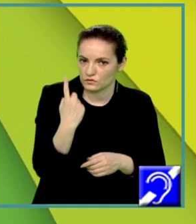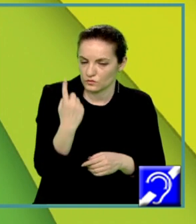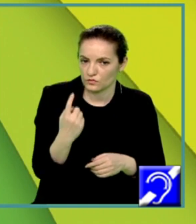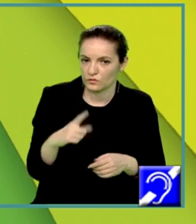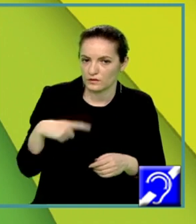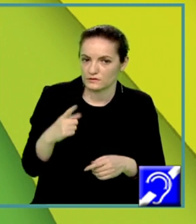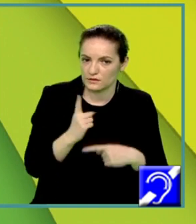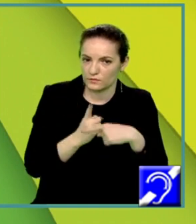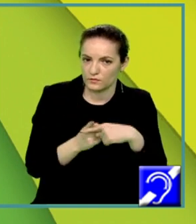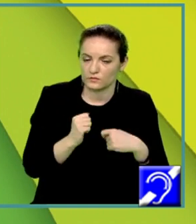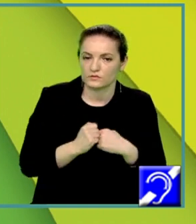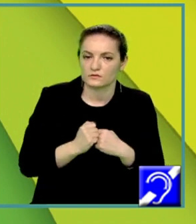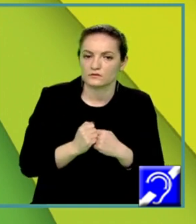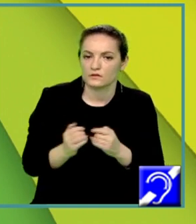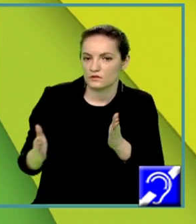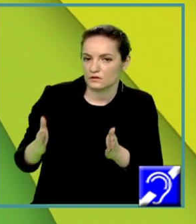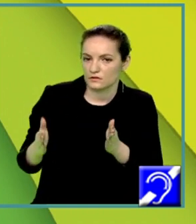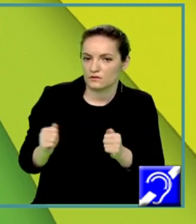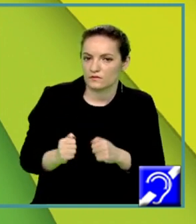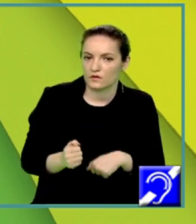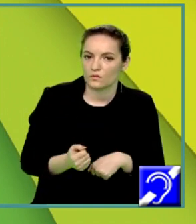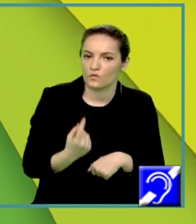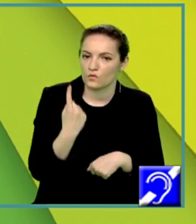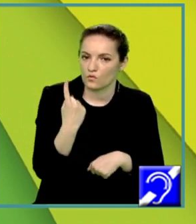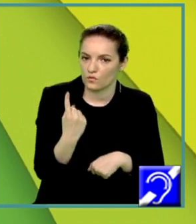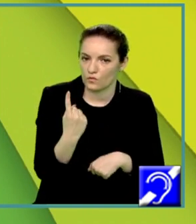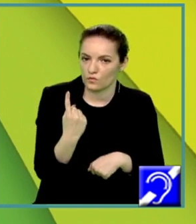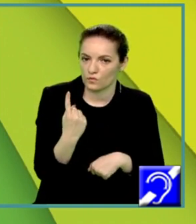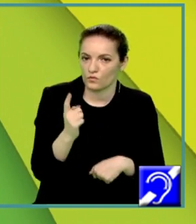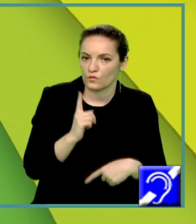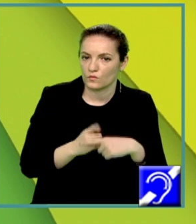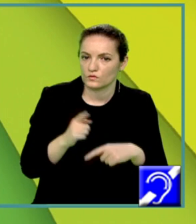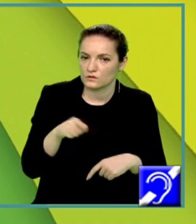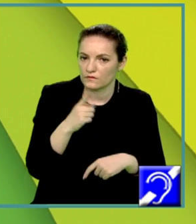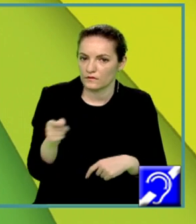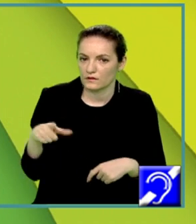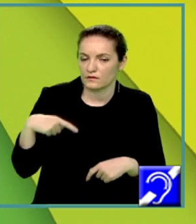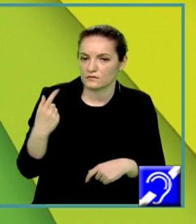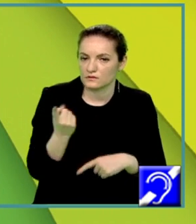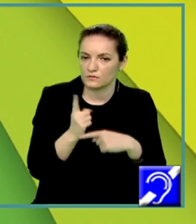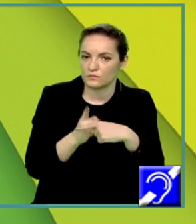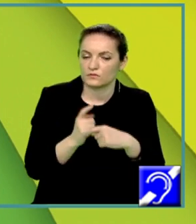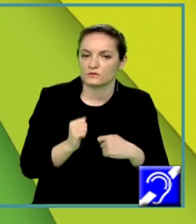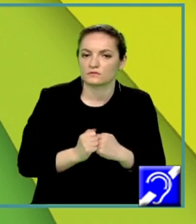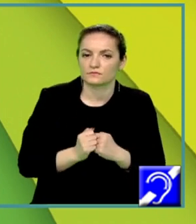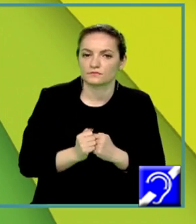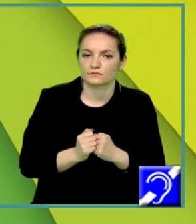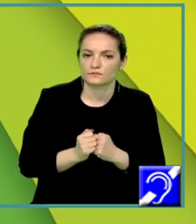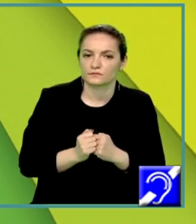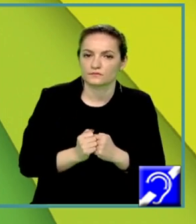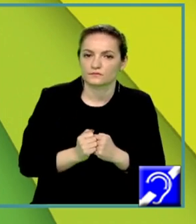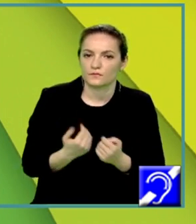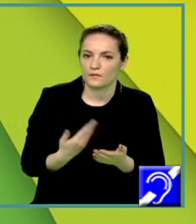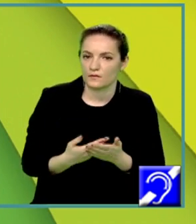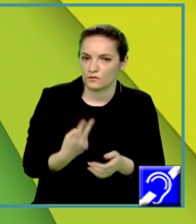plus, ca și pe intervalul 1 plus infinit. De asemenea, pentru existența celui